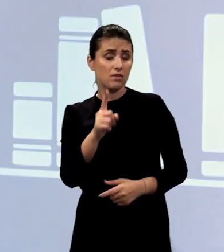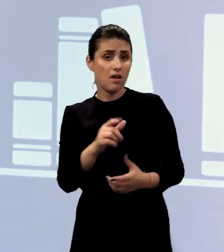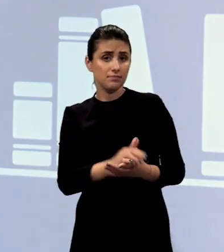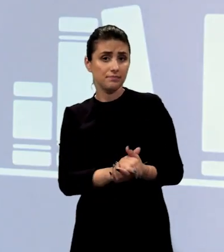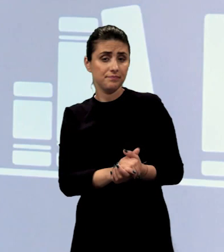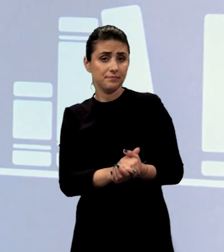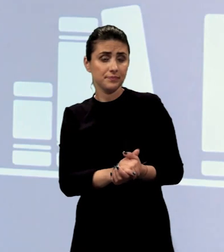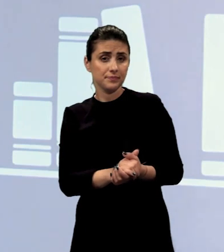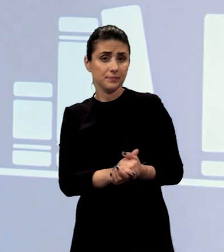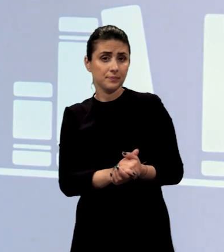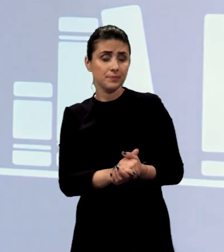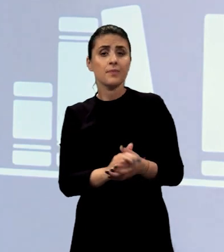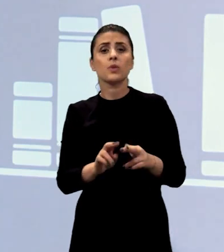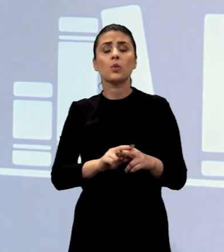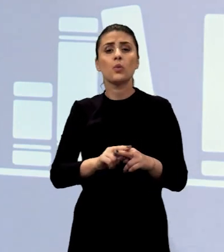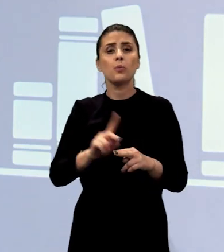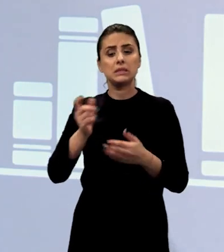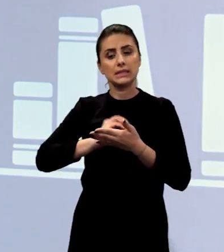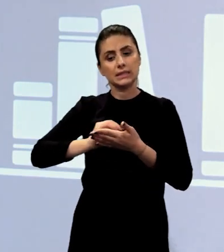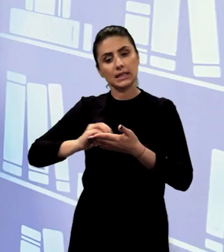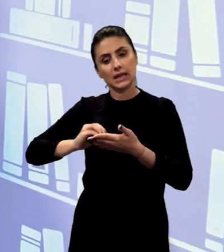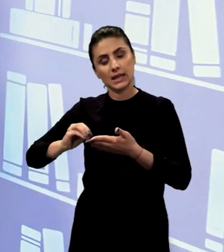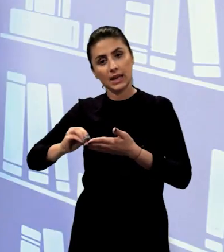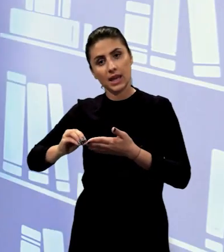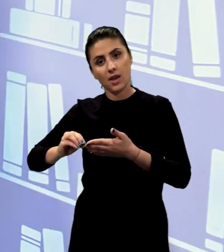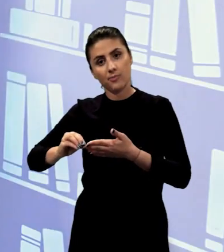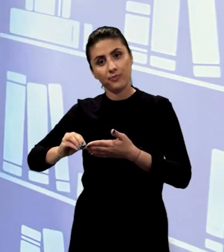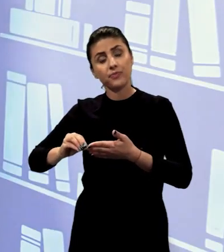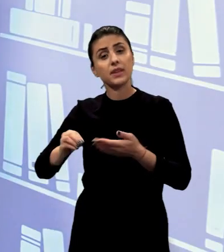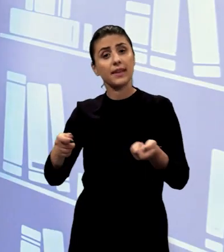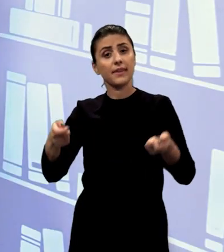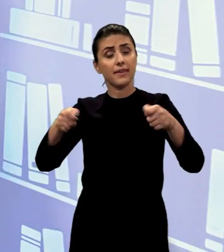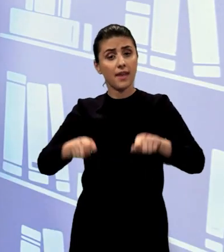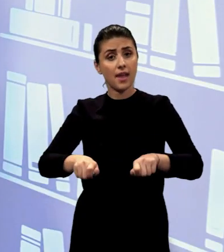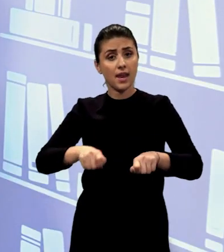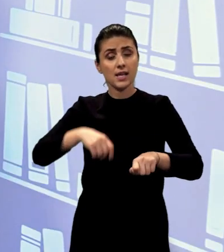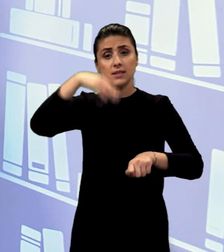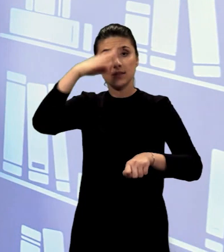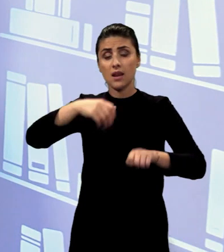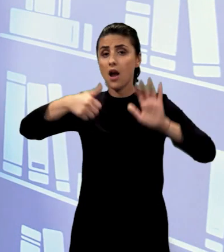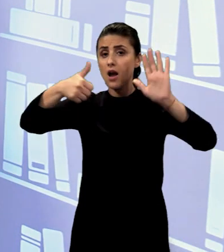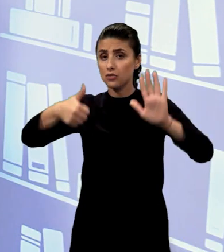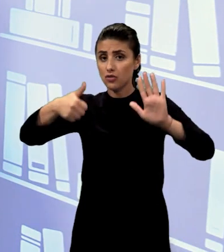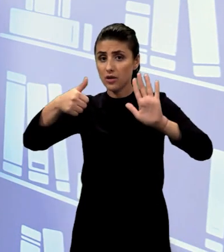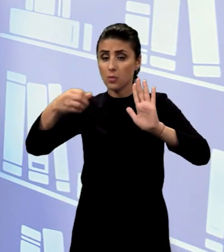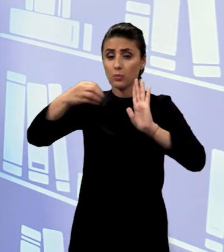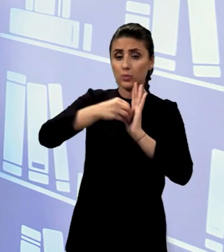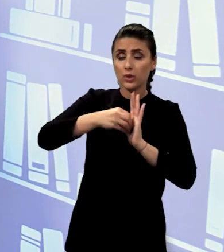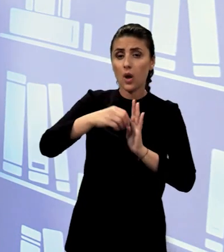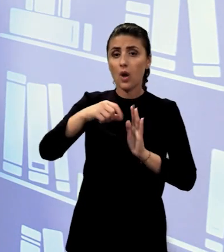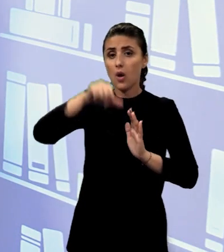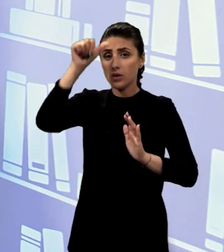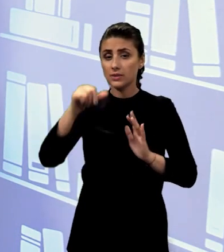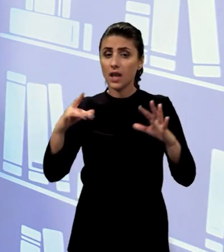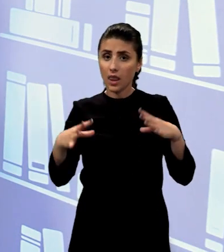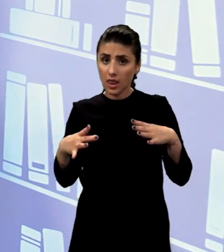citatul. Așa cum scrie în Geneza 1 cu 31, încheierea zilei a șasea introduce sabatul, un moment